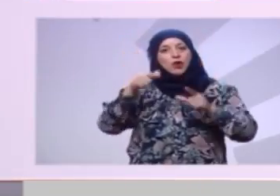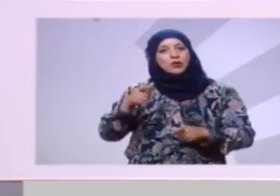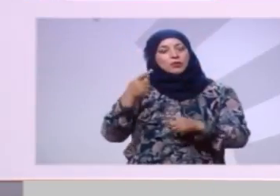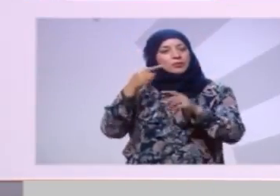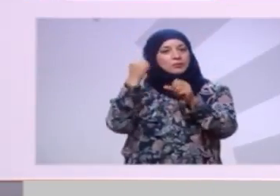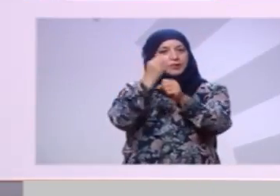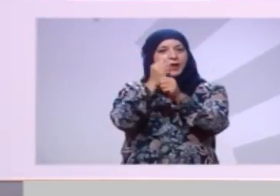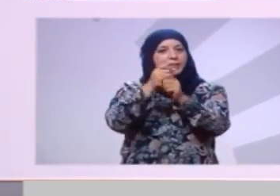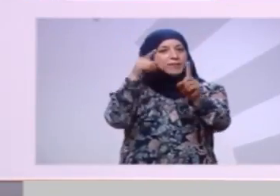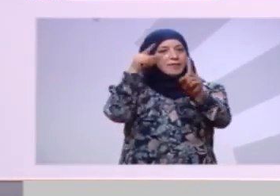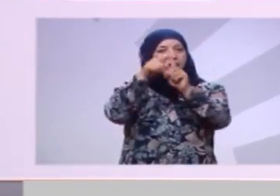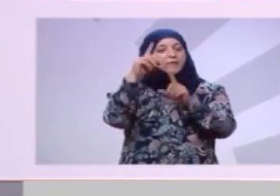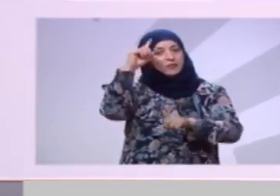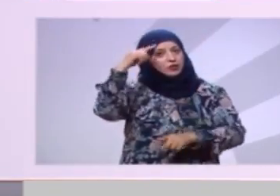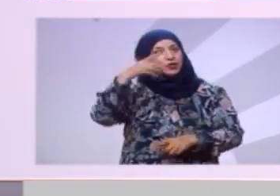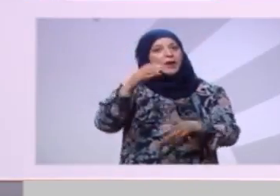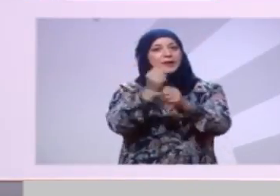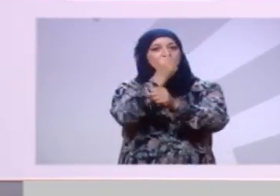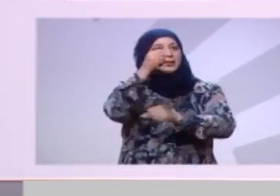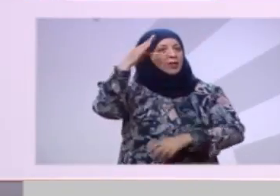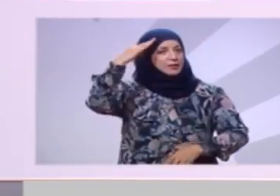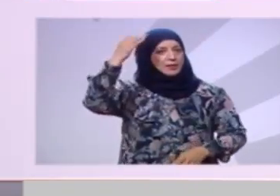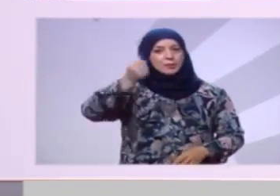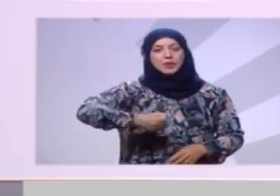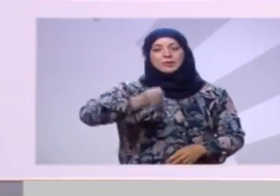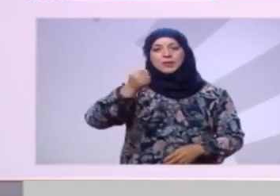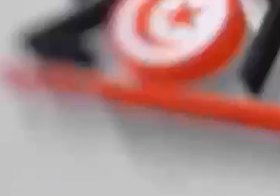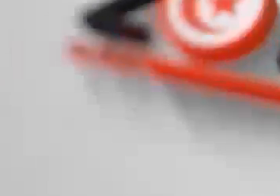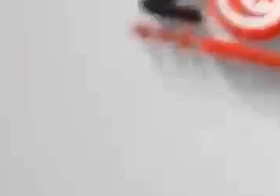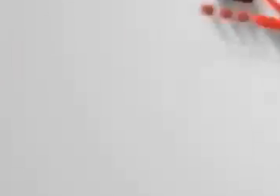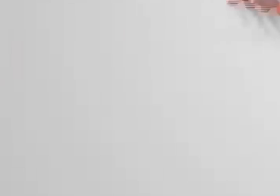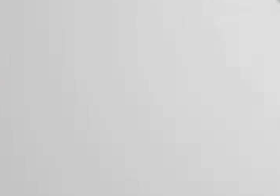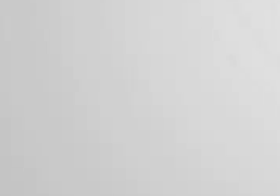المرسوم والسلام عليكم ورحمة الله وبركاته